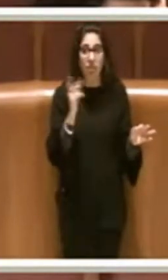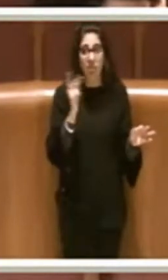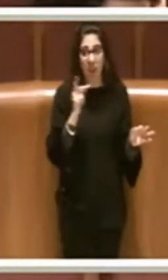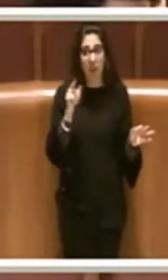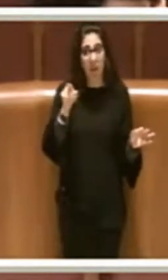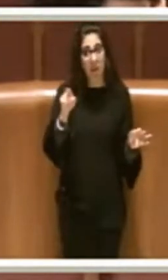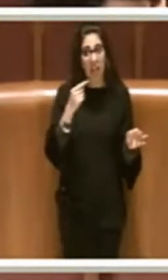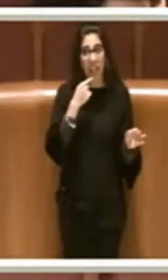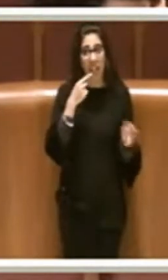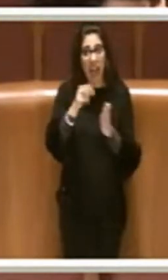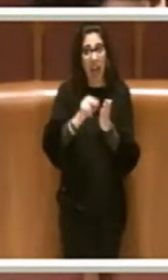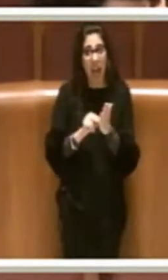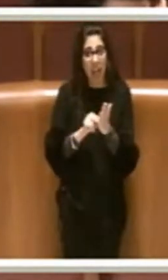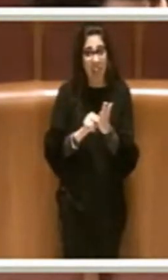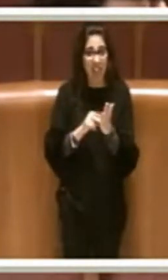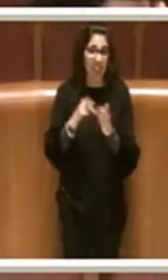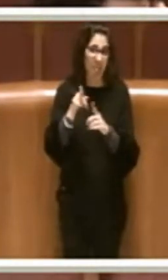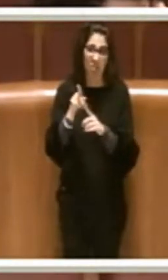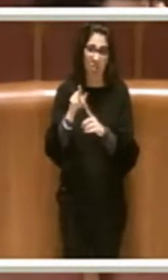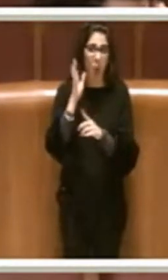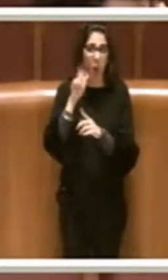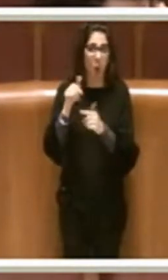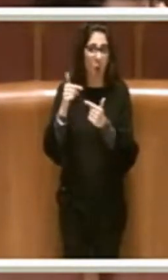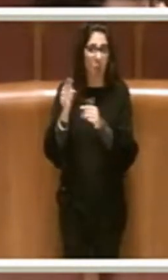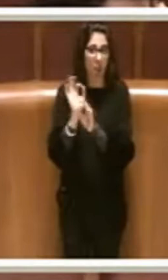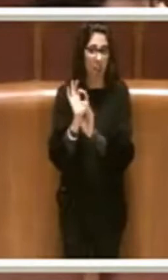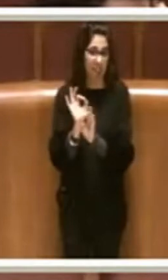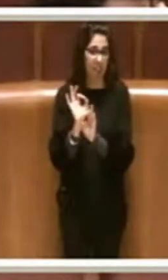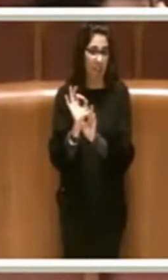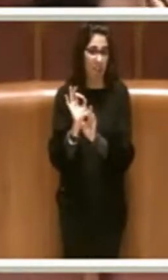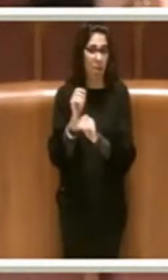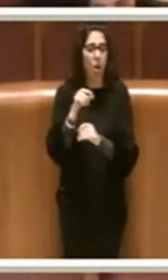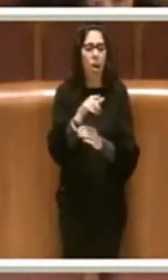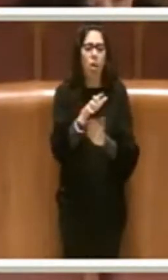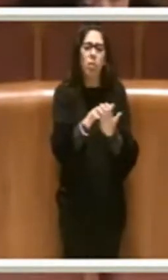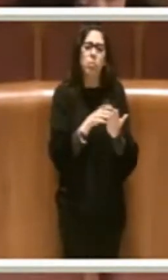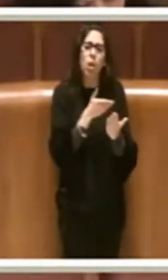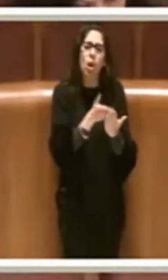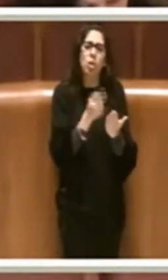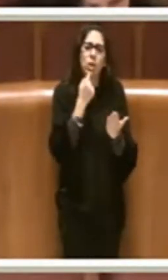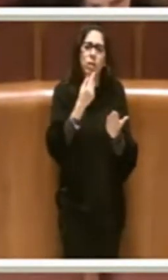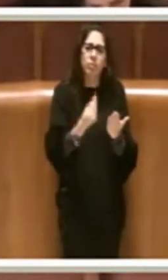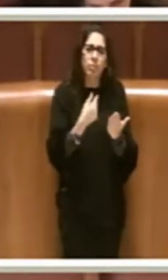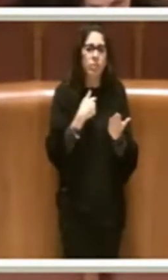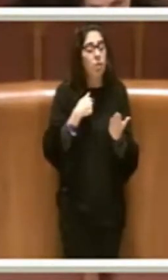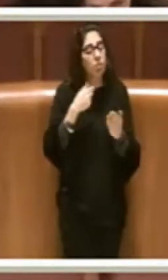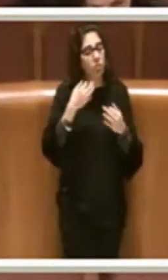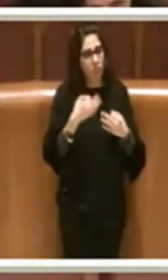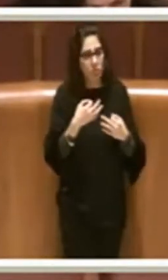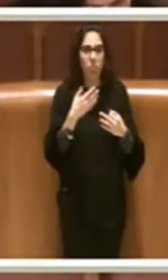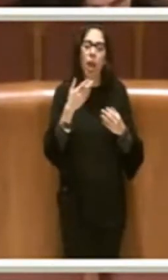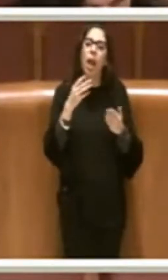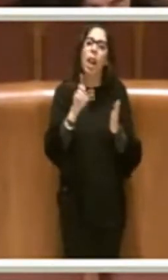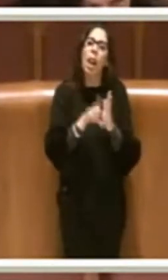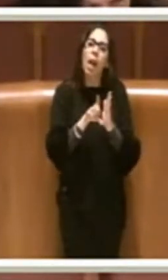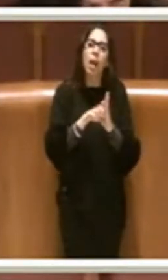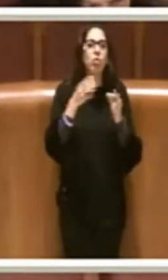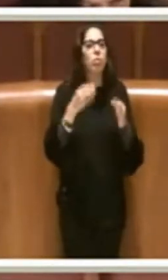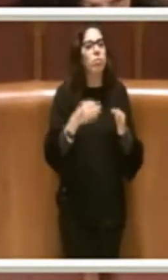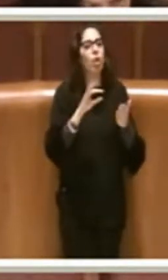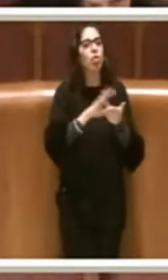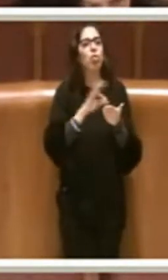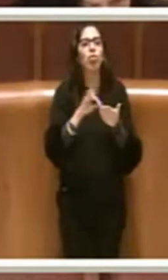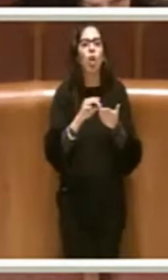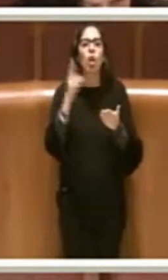scritta. Nella mozione, infatti, è scritto che io avrei affermato che la legge che istituisce il giorno del ricordo è il